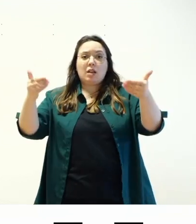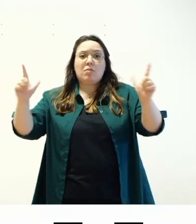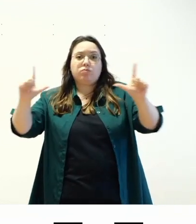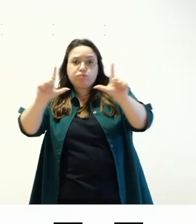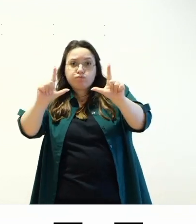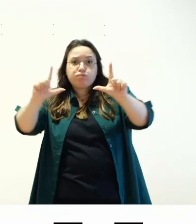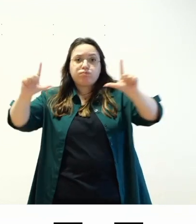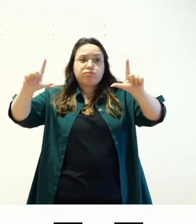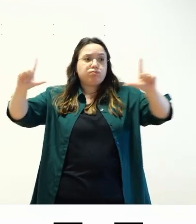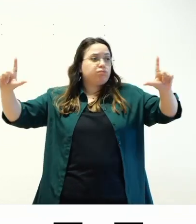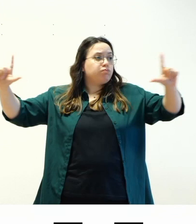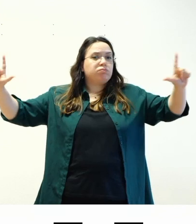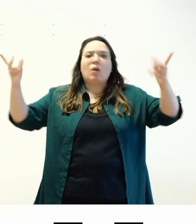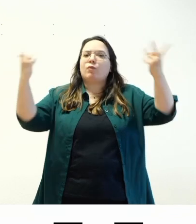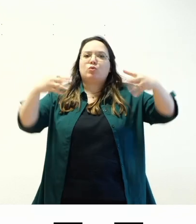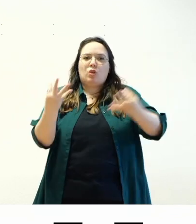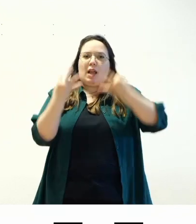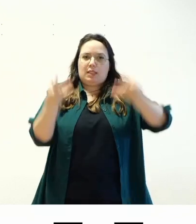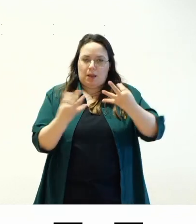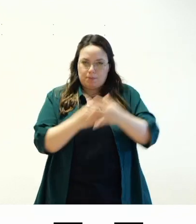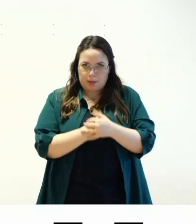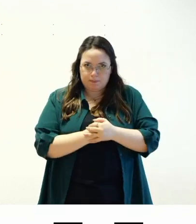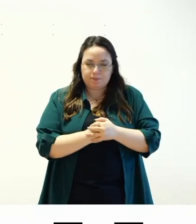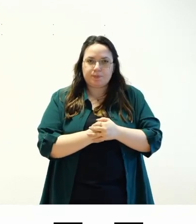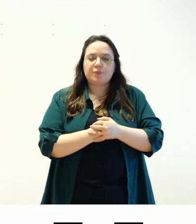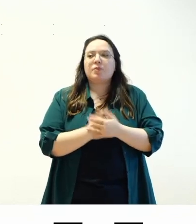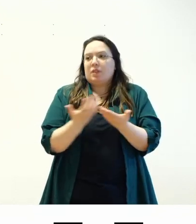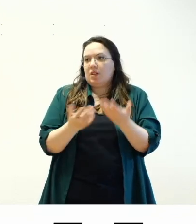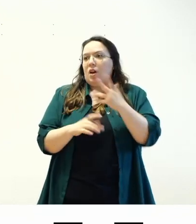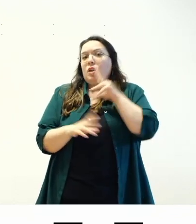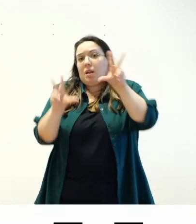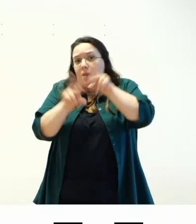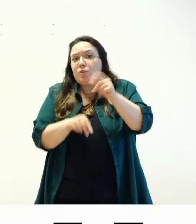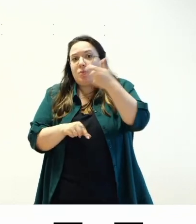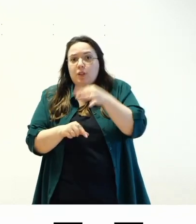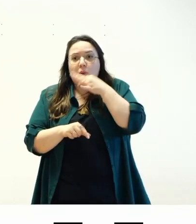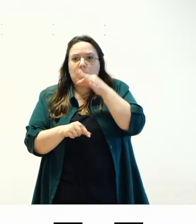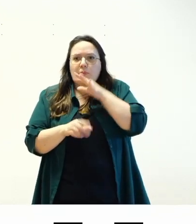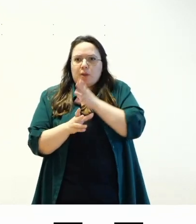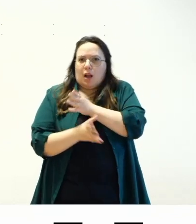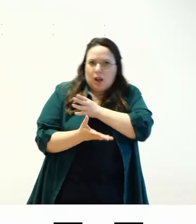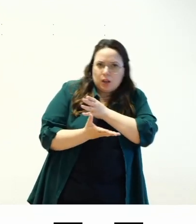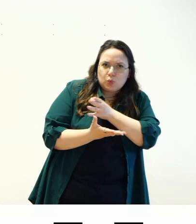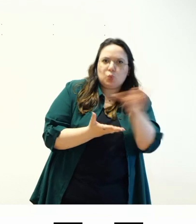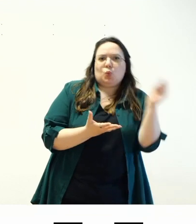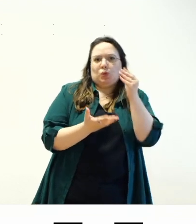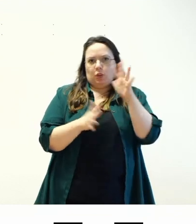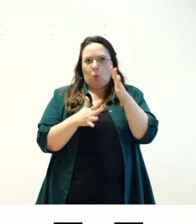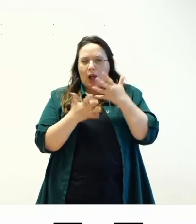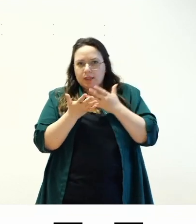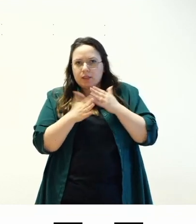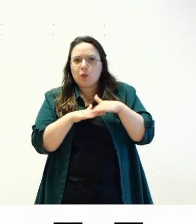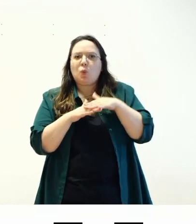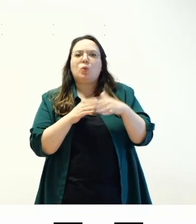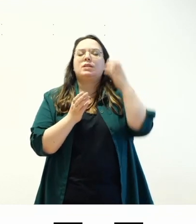ve lo ricordo perché un po' che utilizziamo tanto i dispositivi mobile tutti quanti ma anche